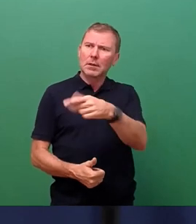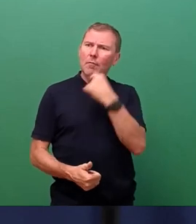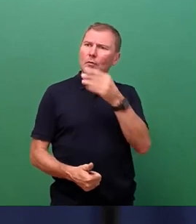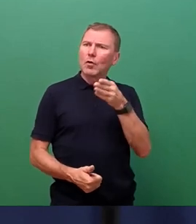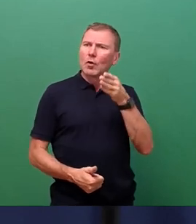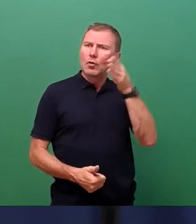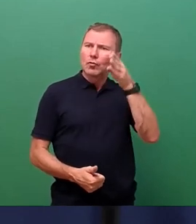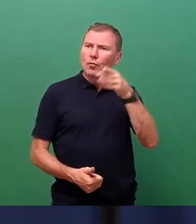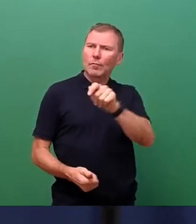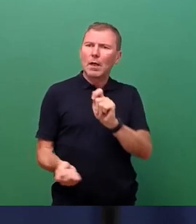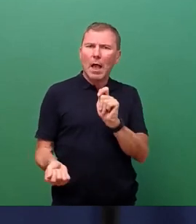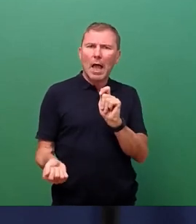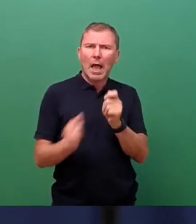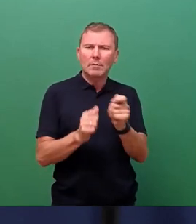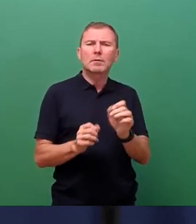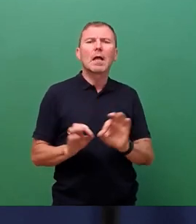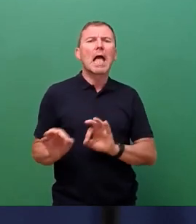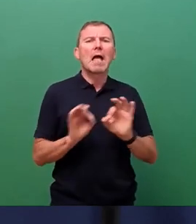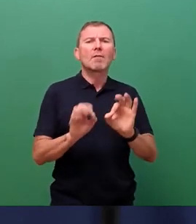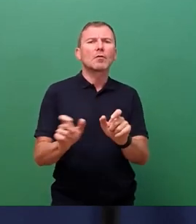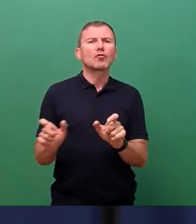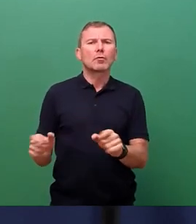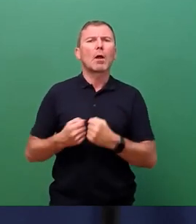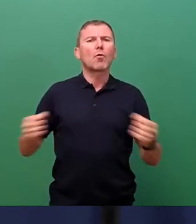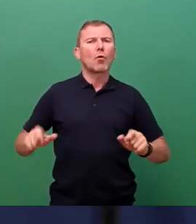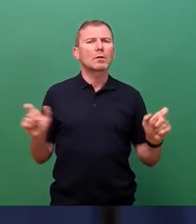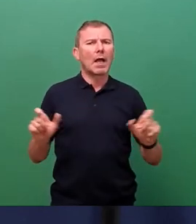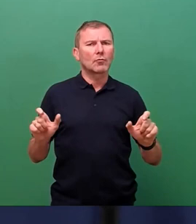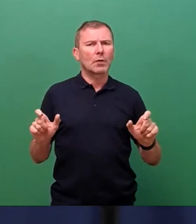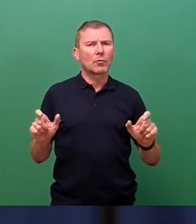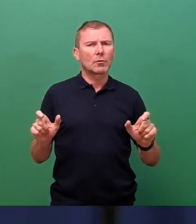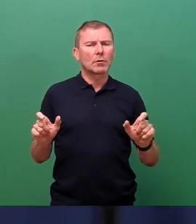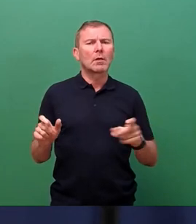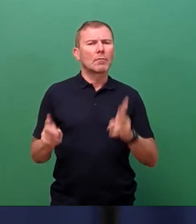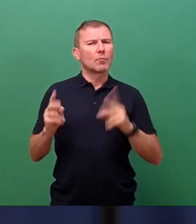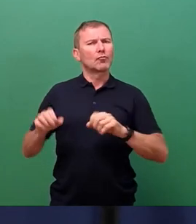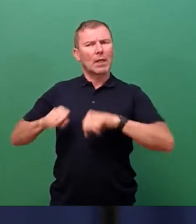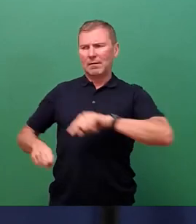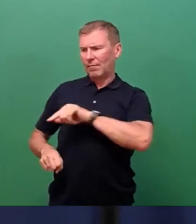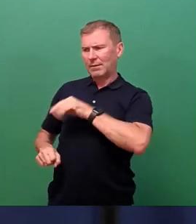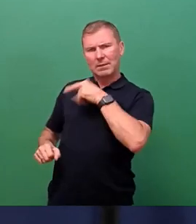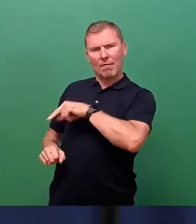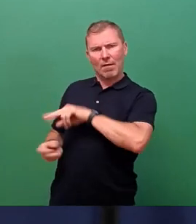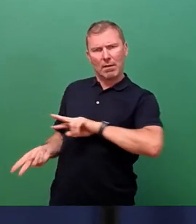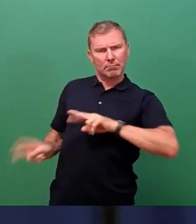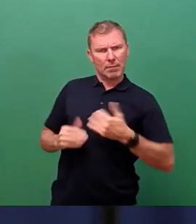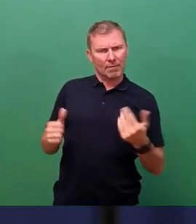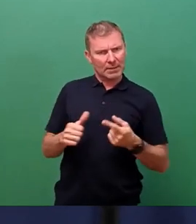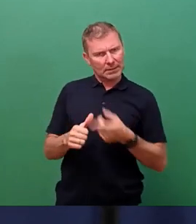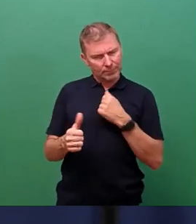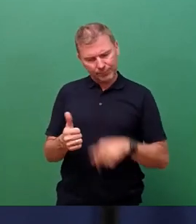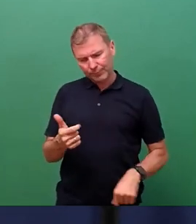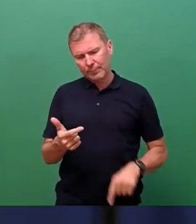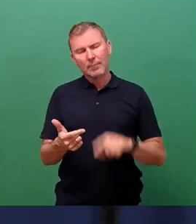Infektionsprophylaxe bei Großveranstaltungen aus dem Verlauf der Stadtfest? Zweitens, wie will die